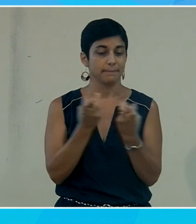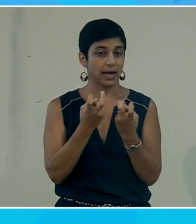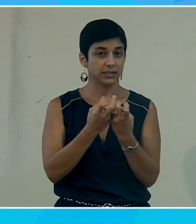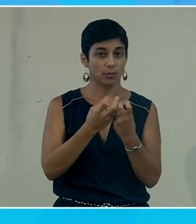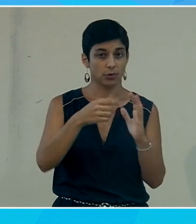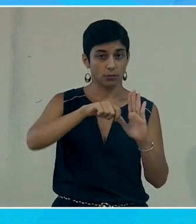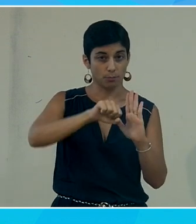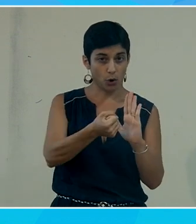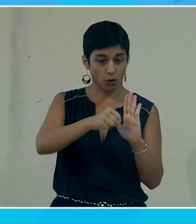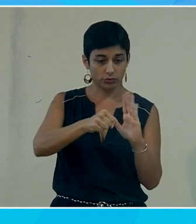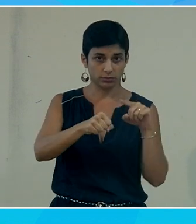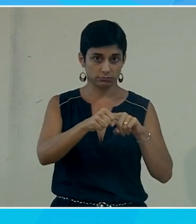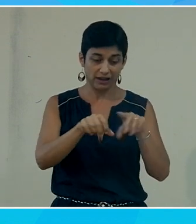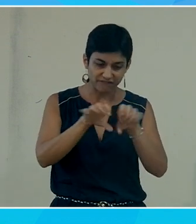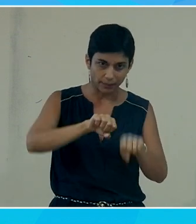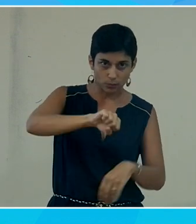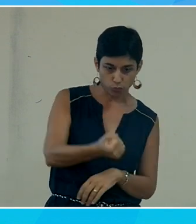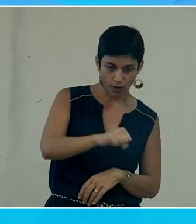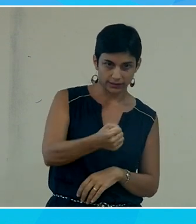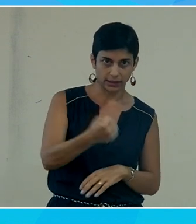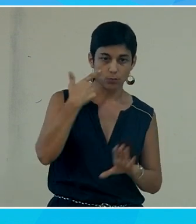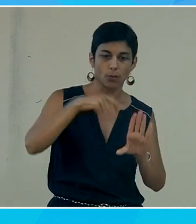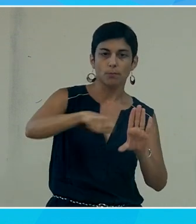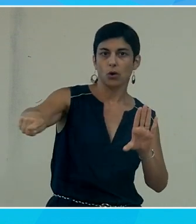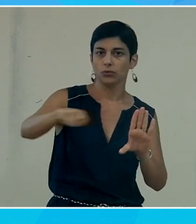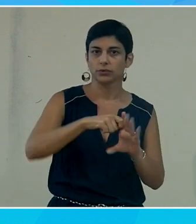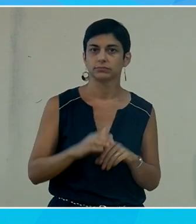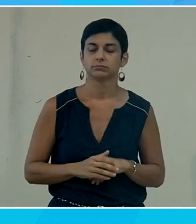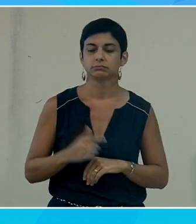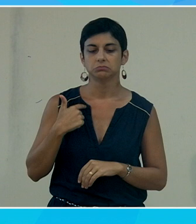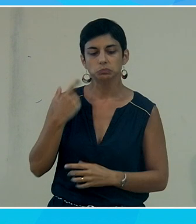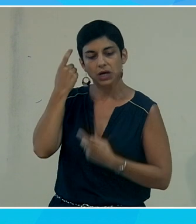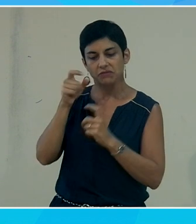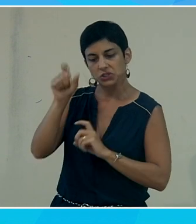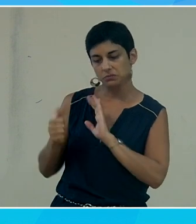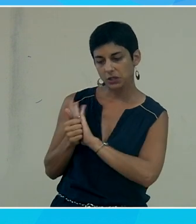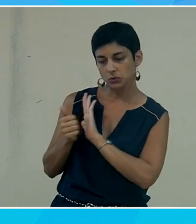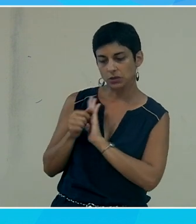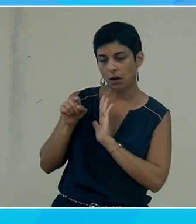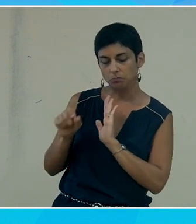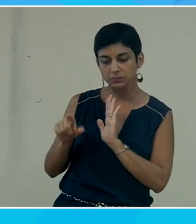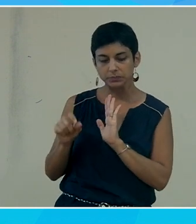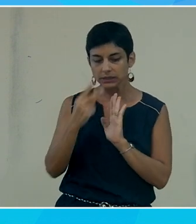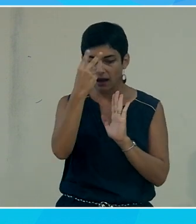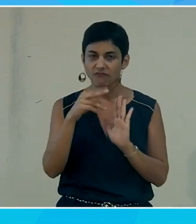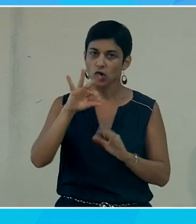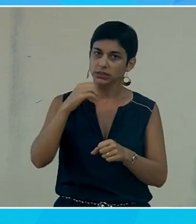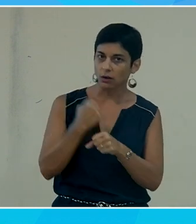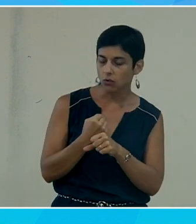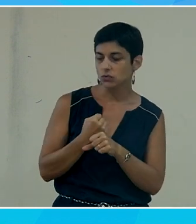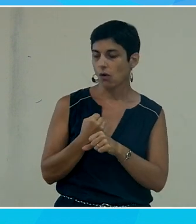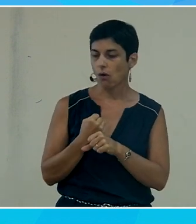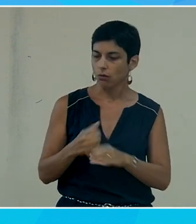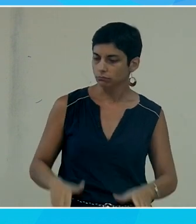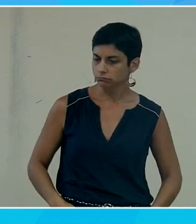numérique mais sinon que je conçoive une poignée de porte et puis dans les personnages que'ai pris en compte j une personne on va dire un homme 50 ans qui est sur ses deux